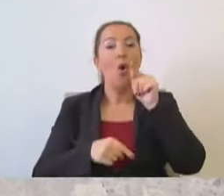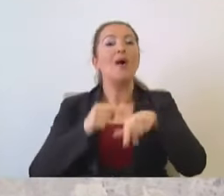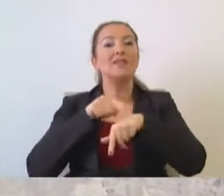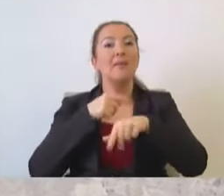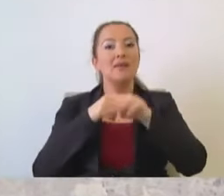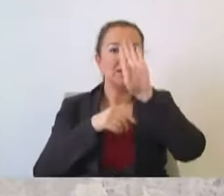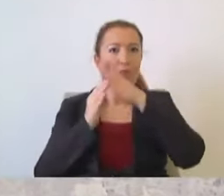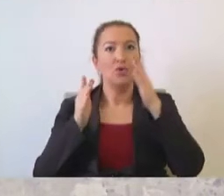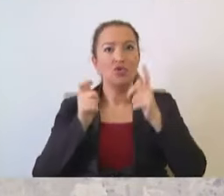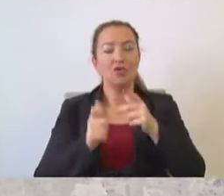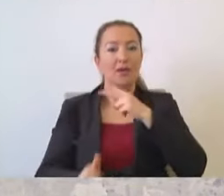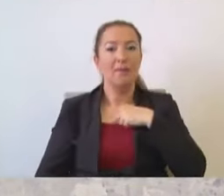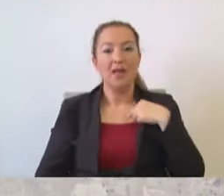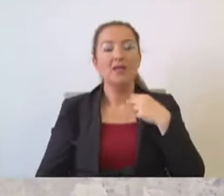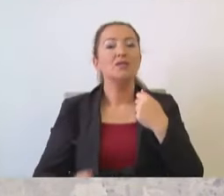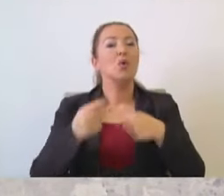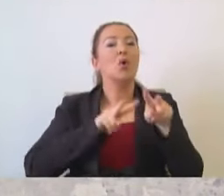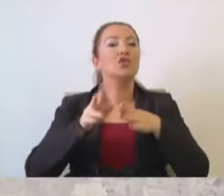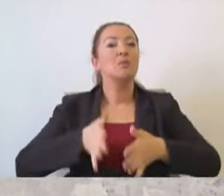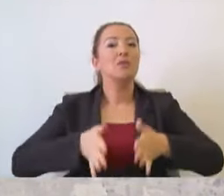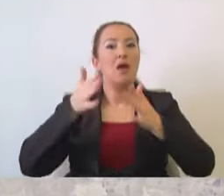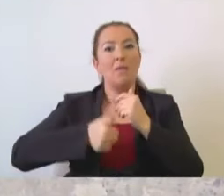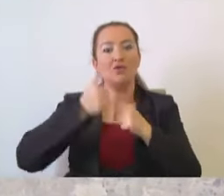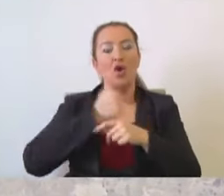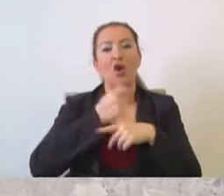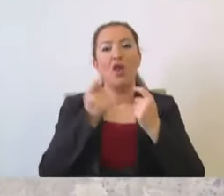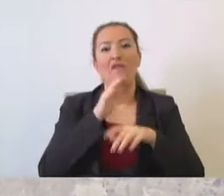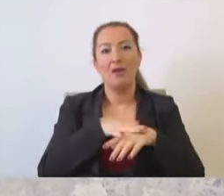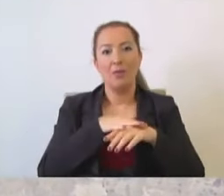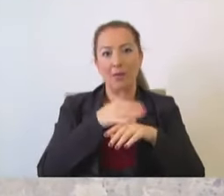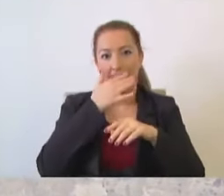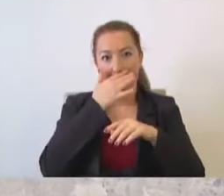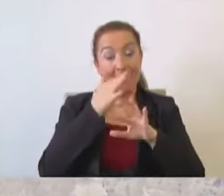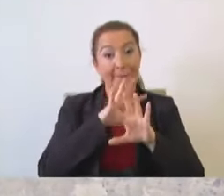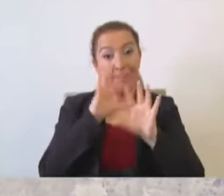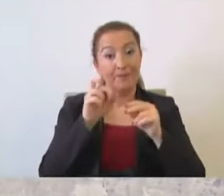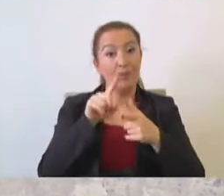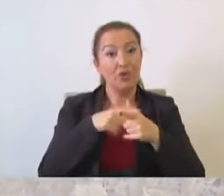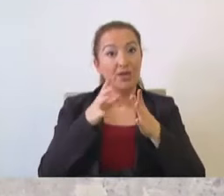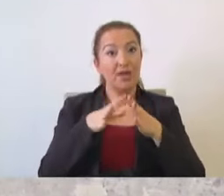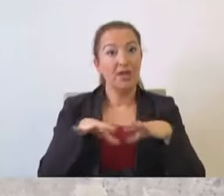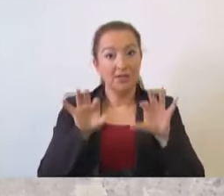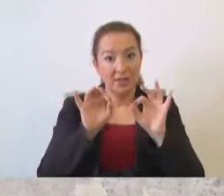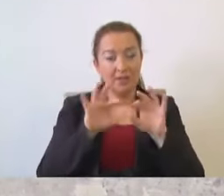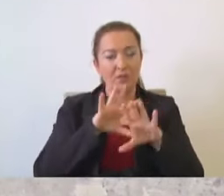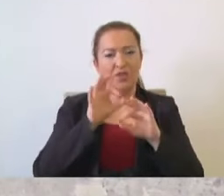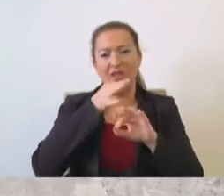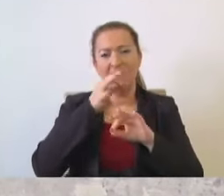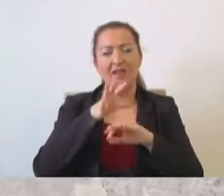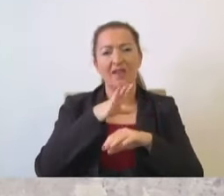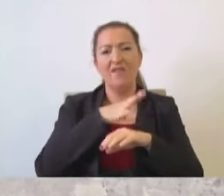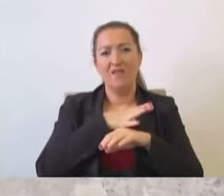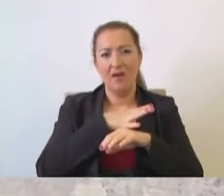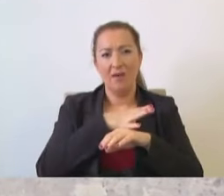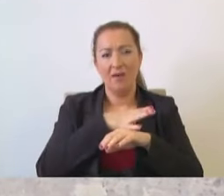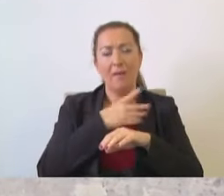İstanbul Büyükşehir Belediyesi Ulaşım Daire Başkanlığı görevi yapıyor. Bütün projelerini hazırladık. Bütün ifadeleri var.